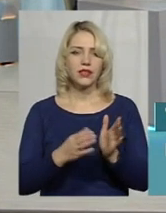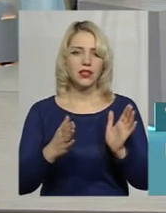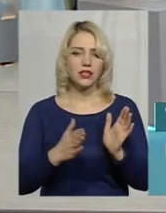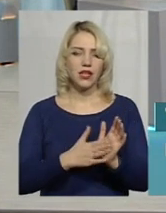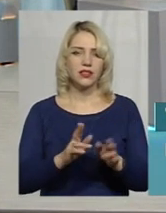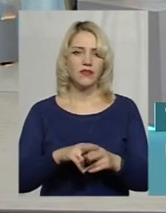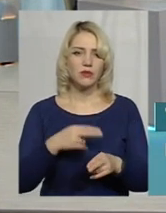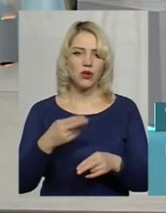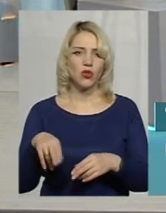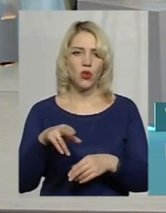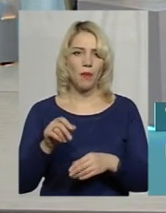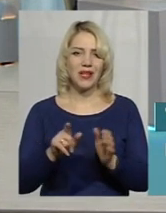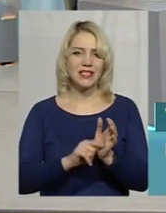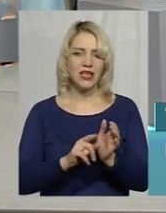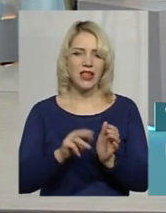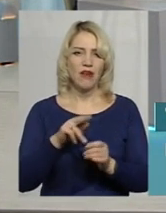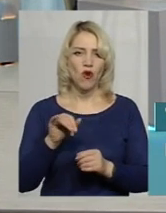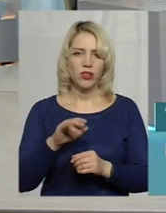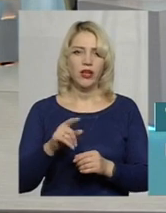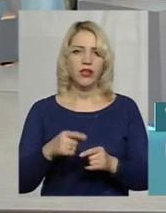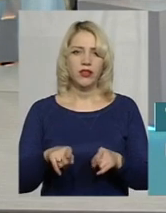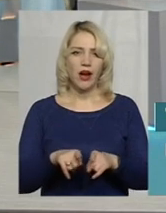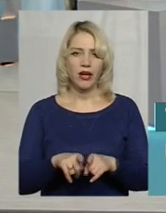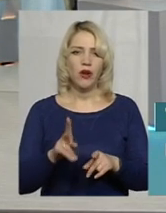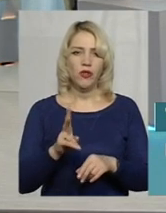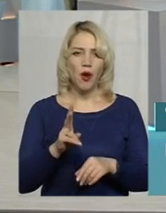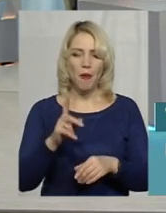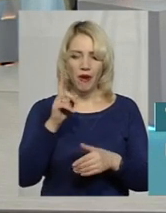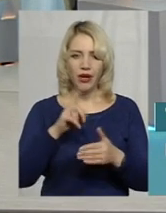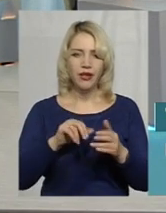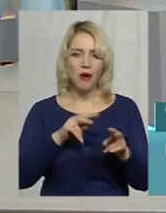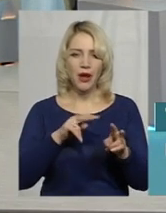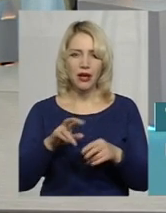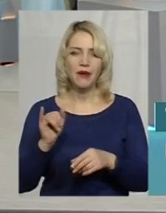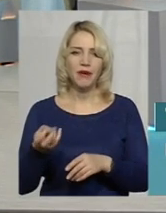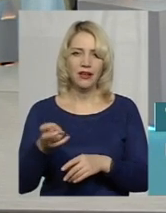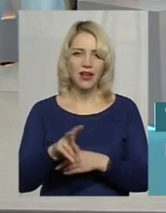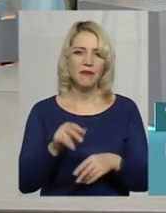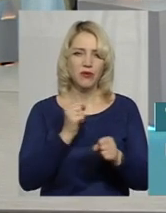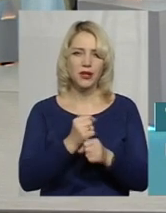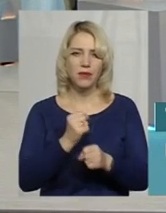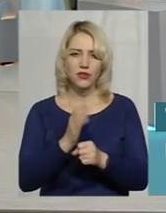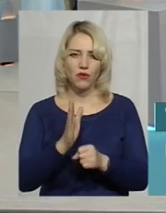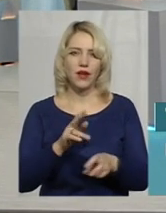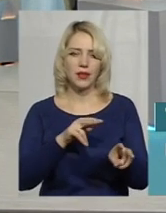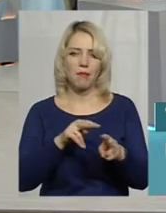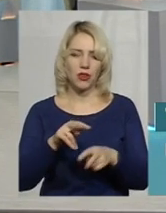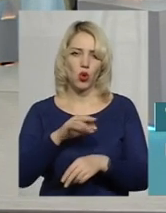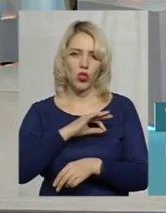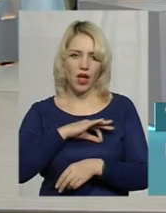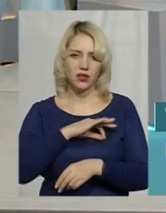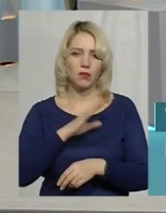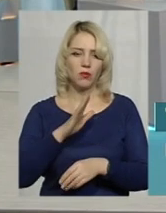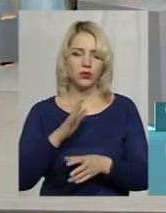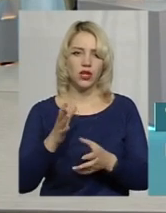пенсійного фонду. Таким чином, той, хто повірить в патронати, прийде працювати патронатним вихователем, він отримає